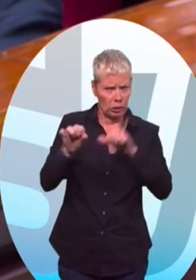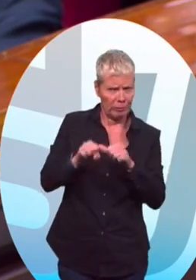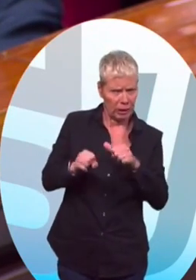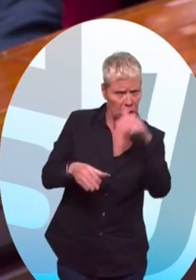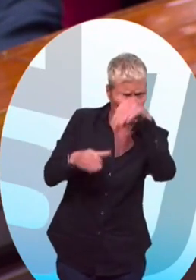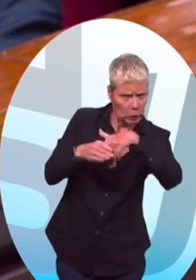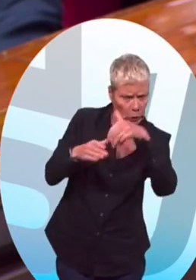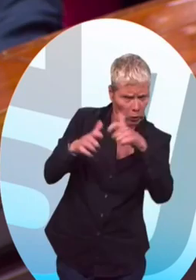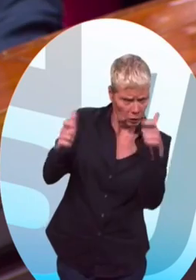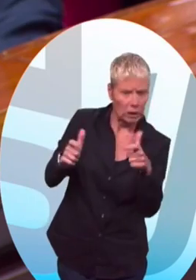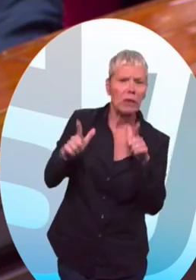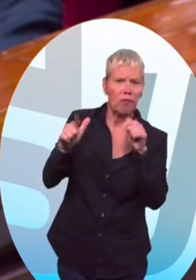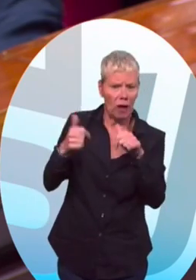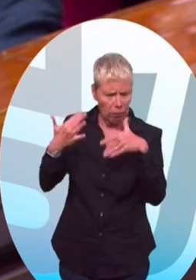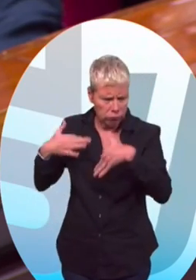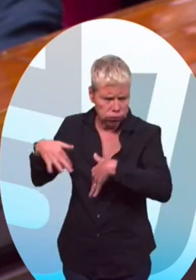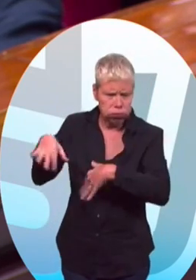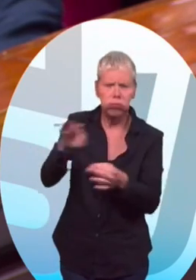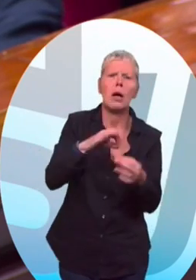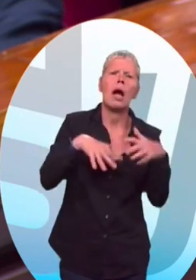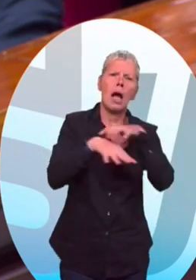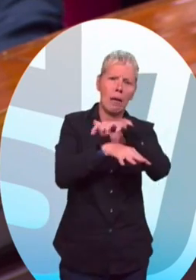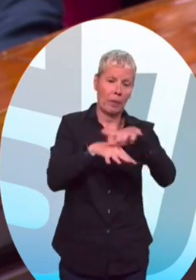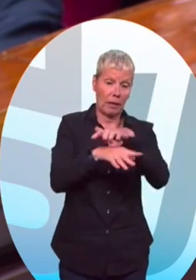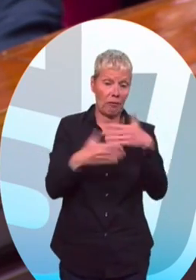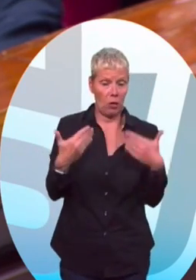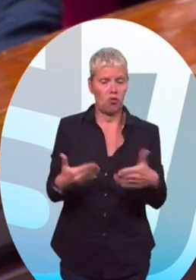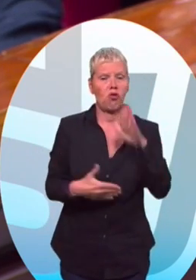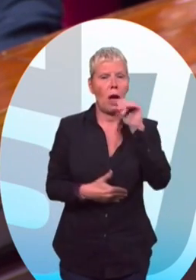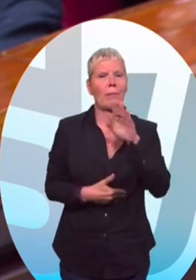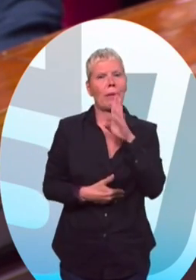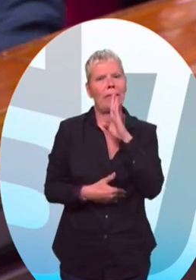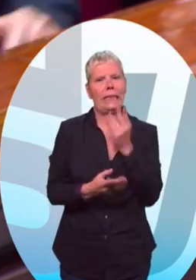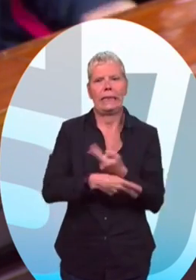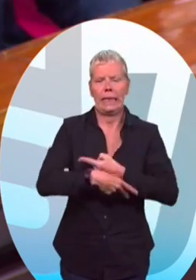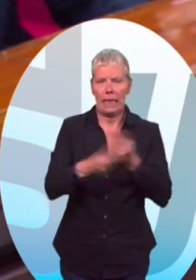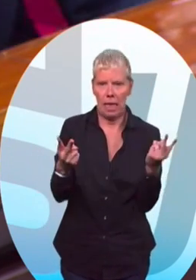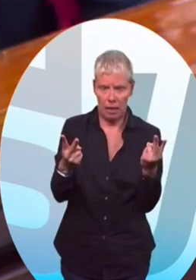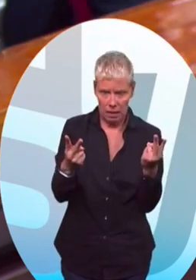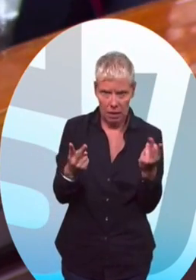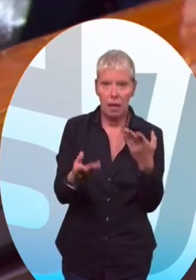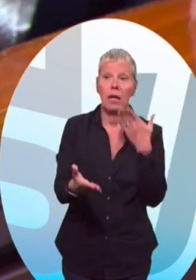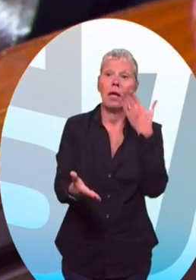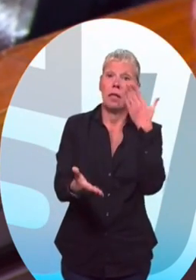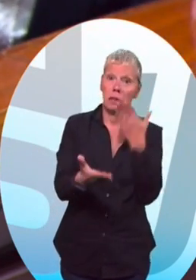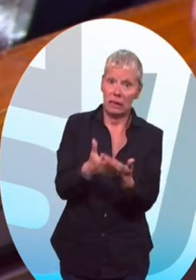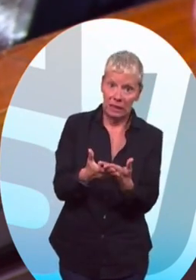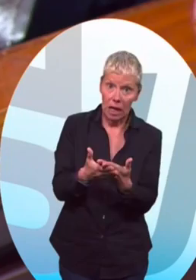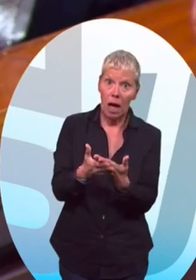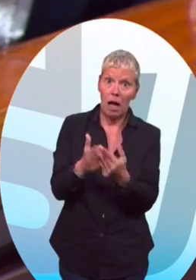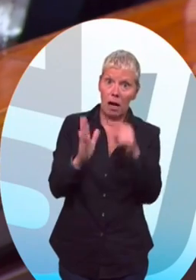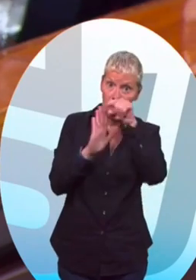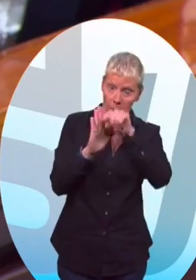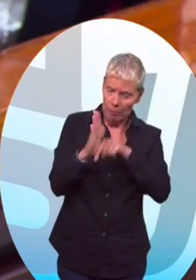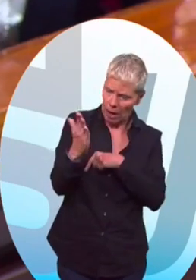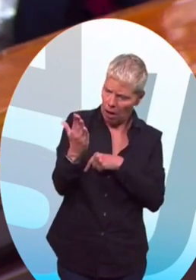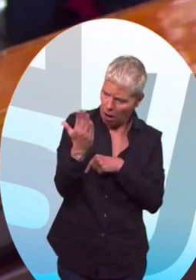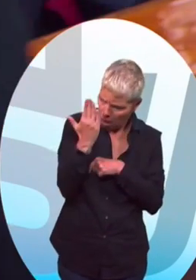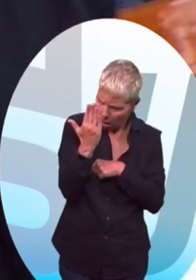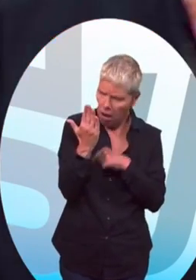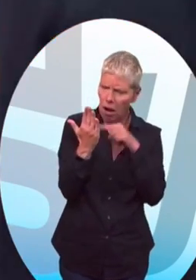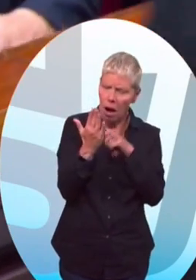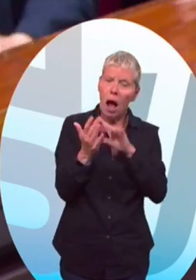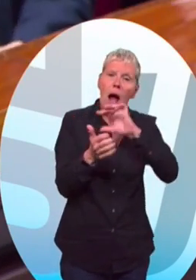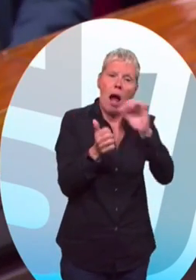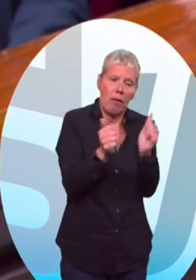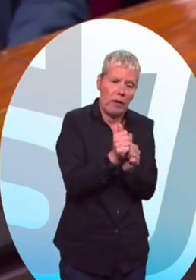le site sera présentée par le préfet cet après-midi et sur la base de ces produits, nous allons interroger avec madame